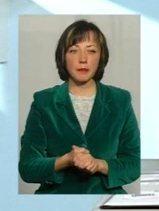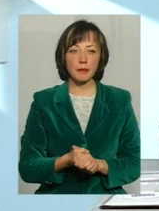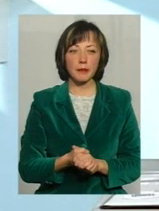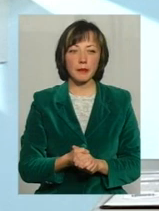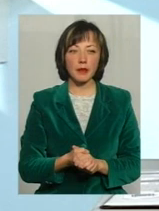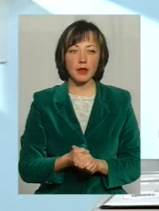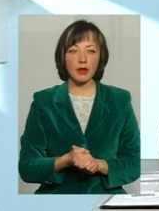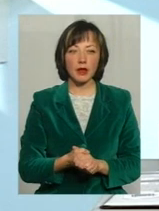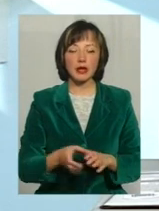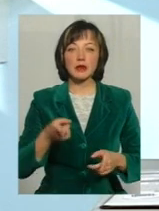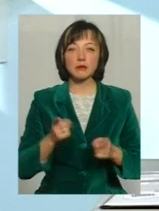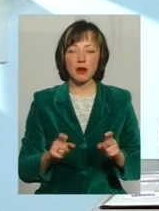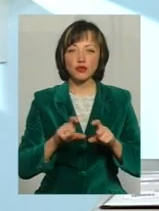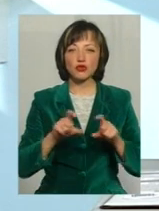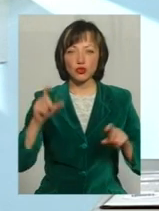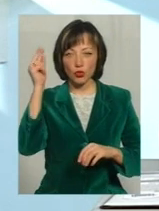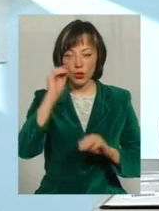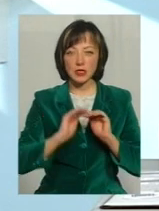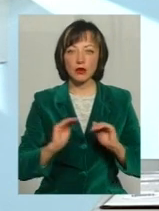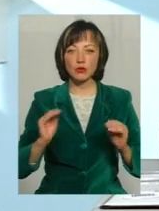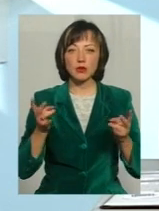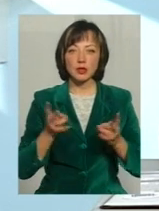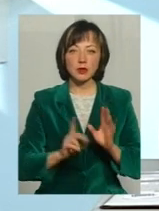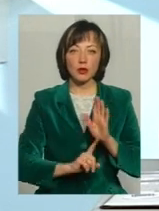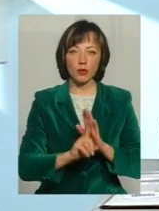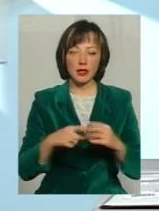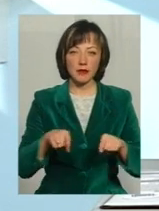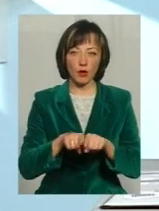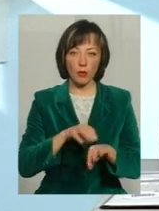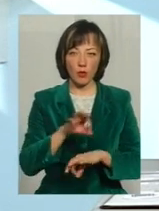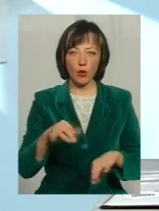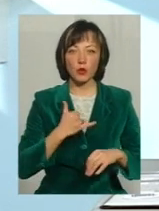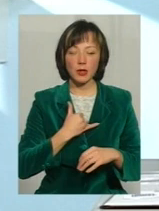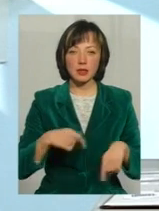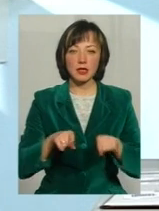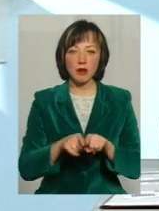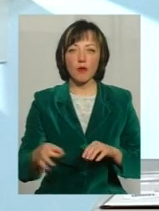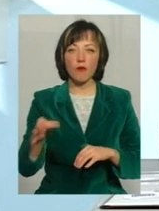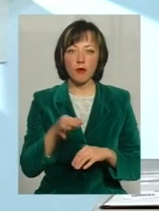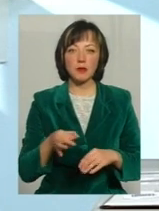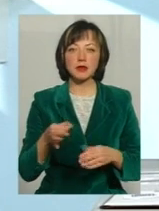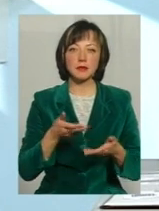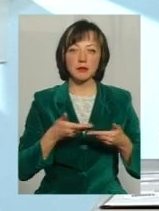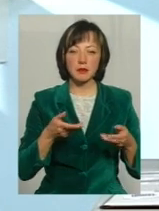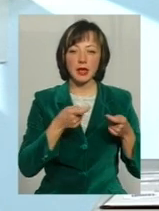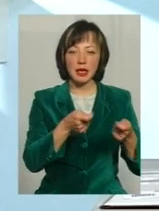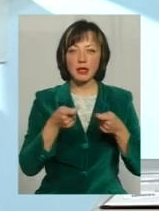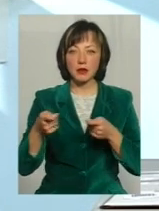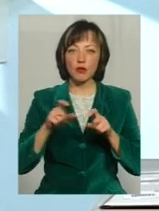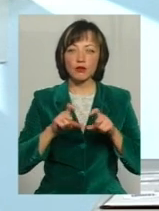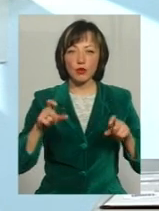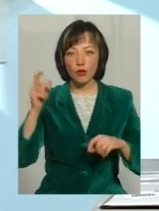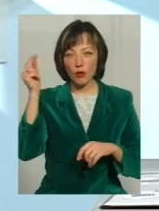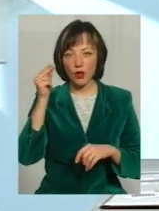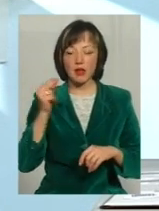Насправді дійсно, школи, садочка вже потрібно стартувати з такому проєкті І в нас так само в області ми їдемо в школи не тільки в